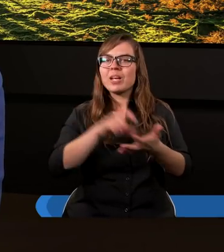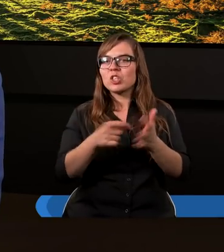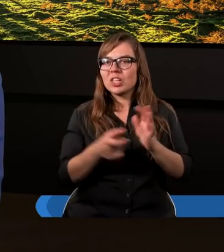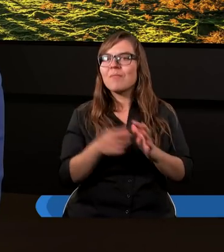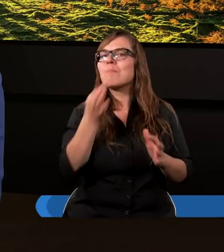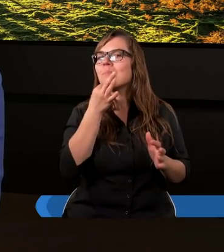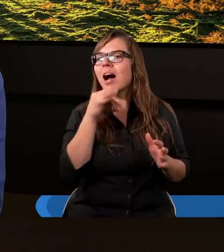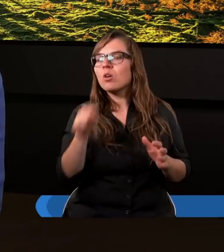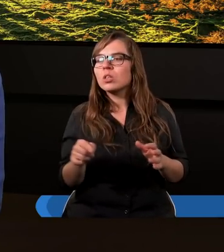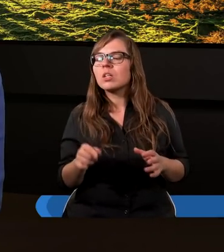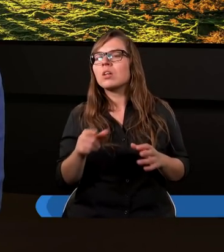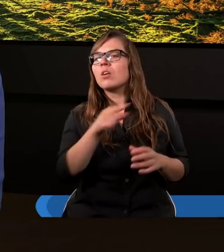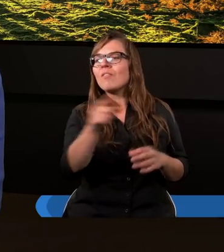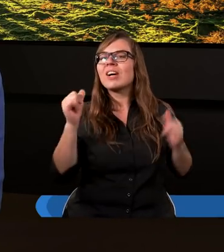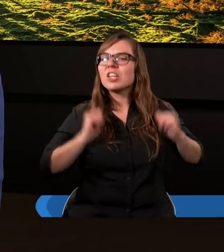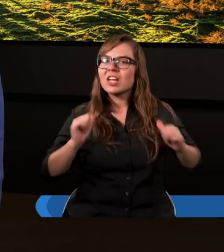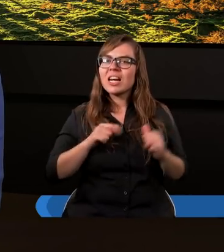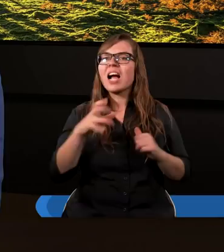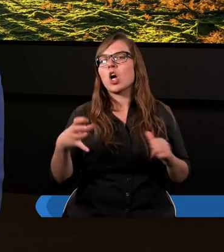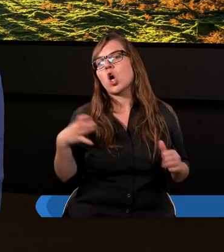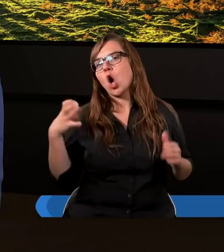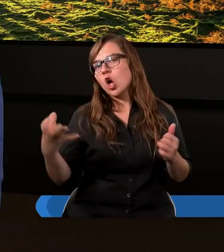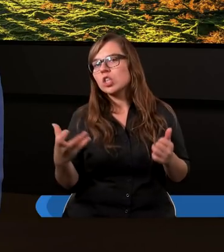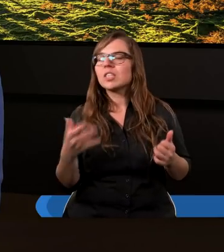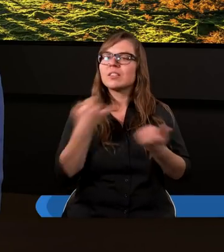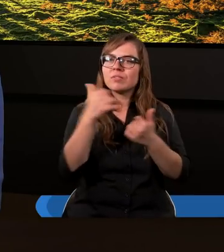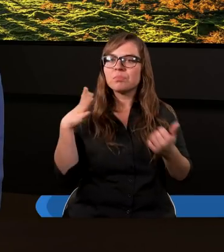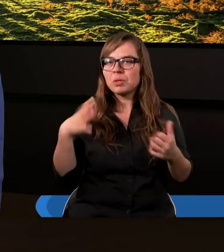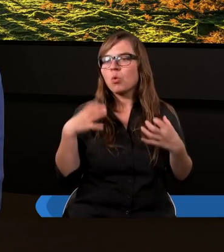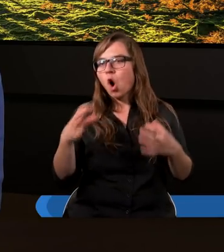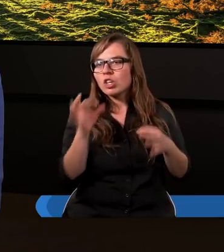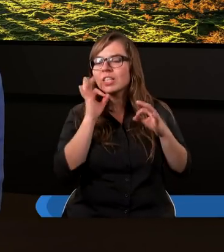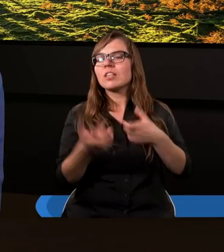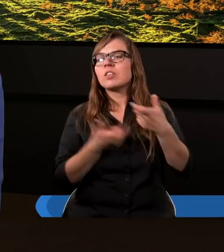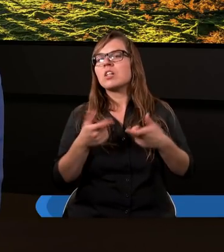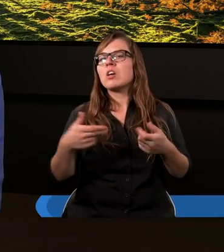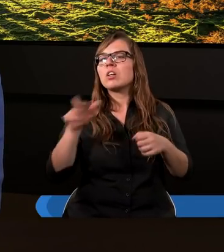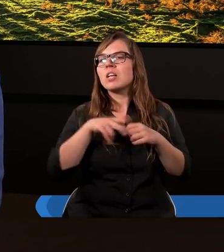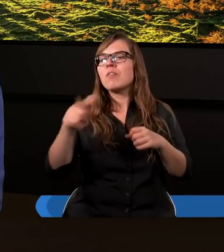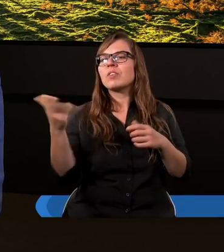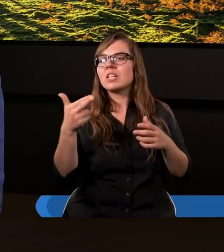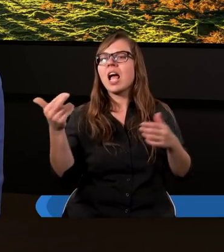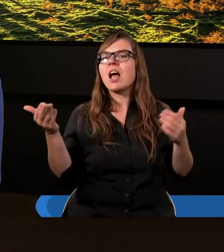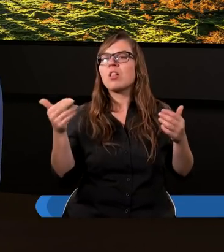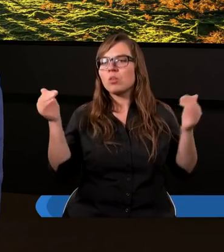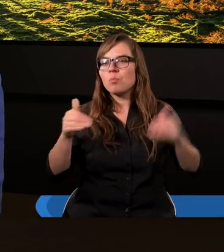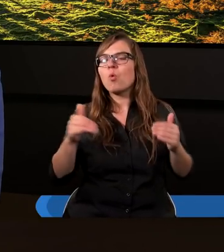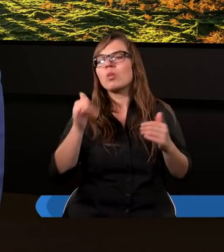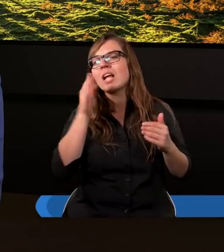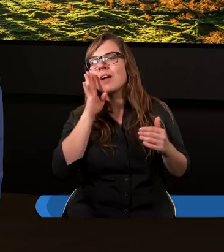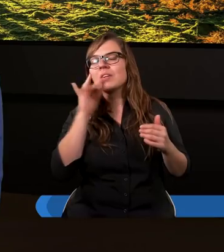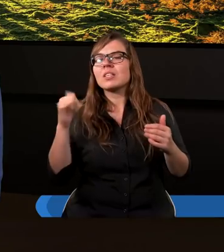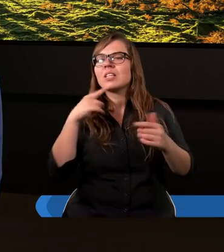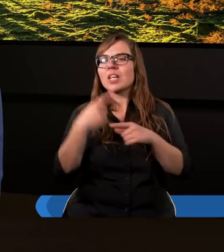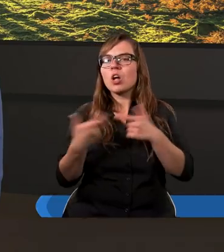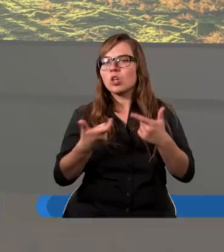Mało tego, wyczekiwał gości, był gościnny, chciał tą, cieszył się, kiedy mógł dla kogoś coś